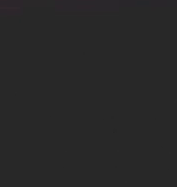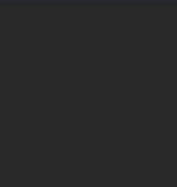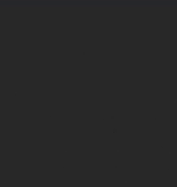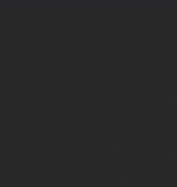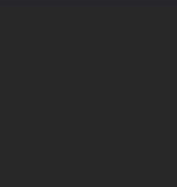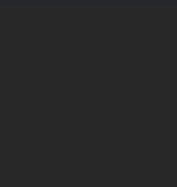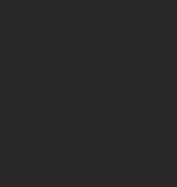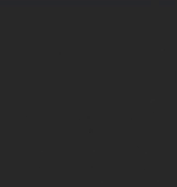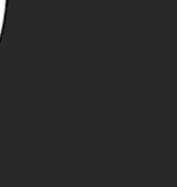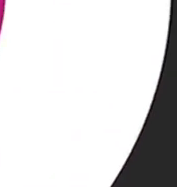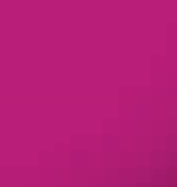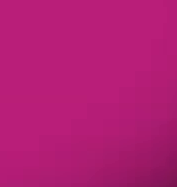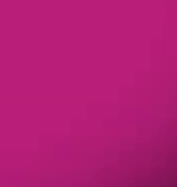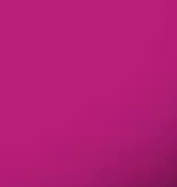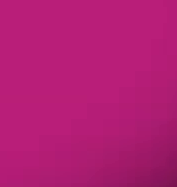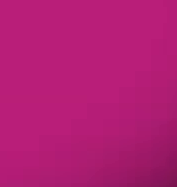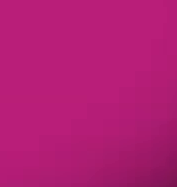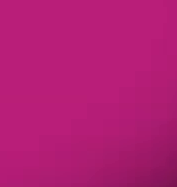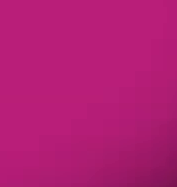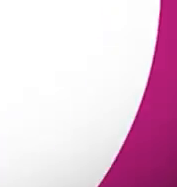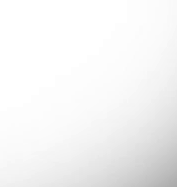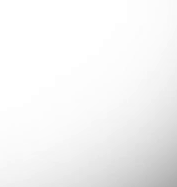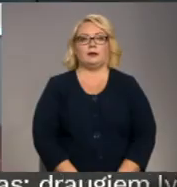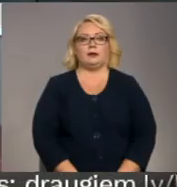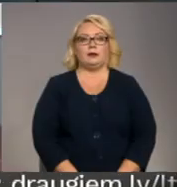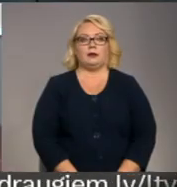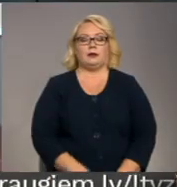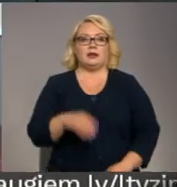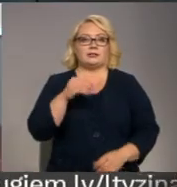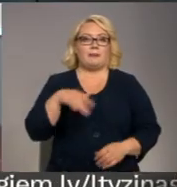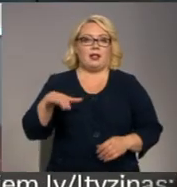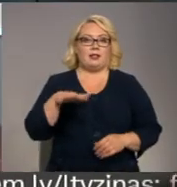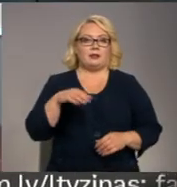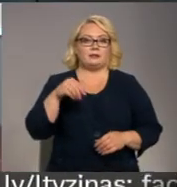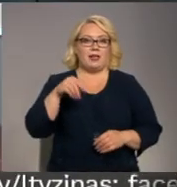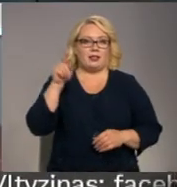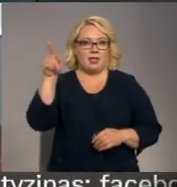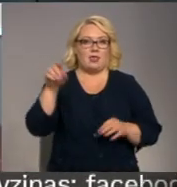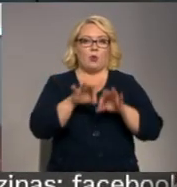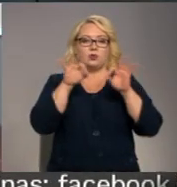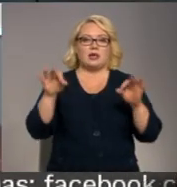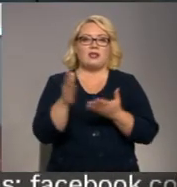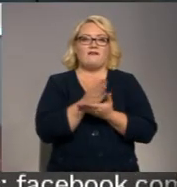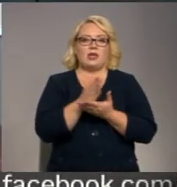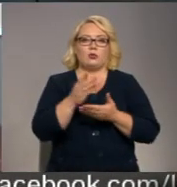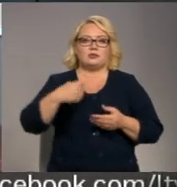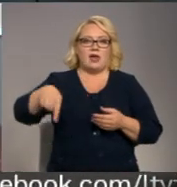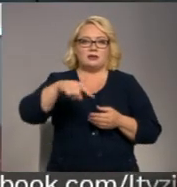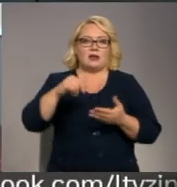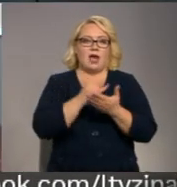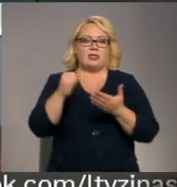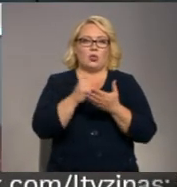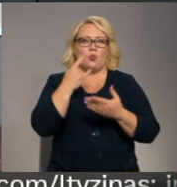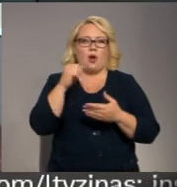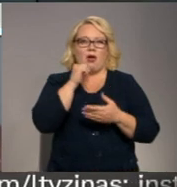Re, visi ēters ir te! Smiltenē uzsāk tā Vidusezera attīrīšana no